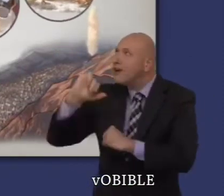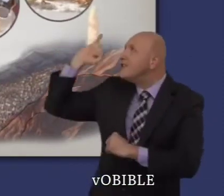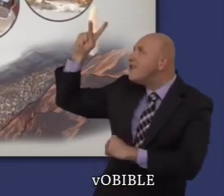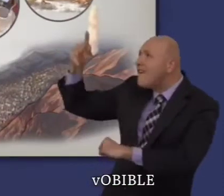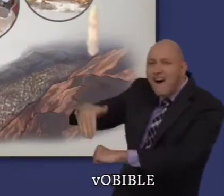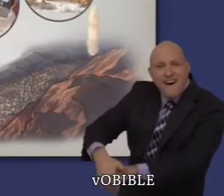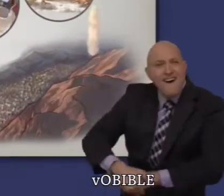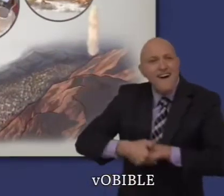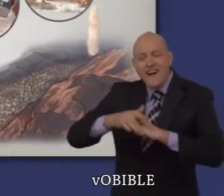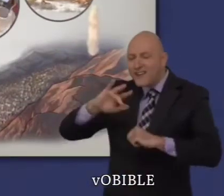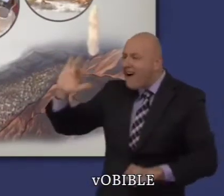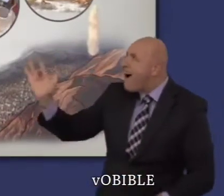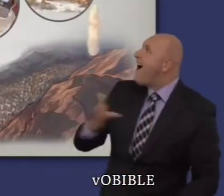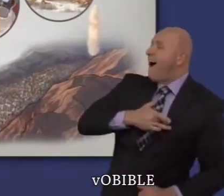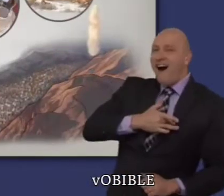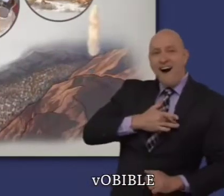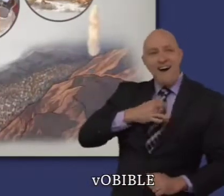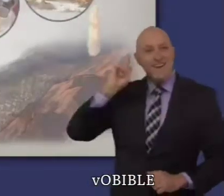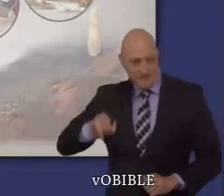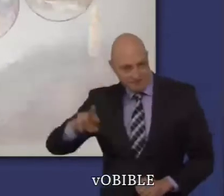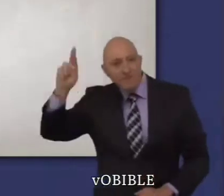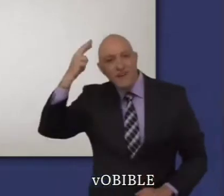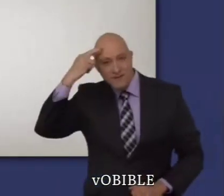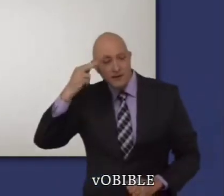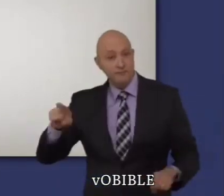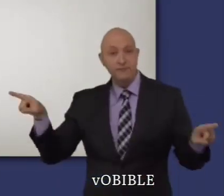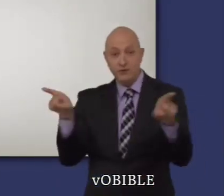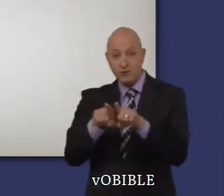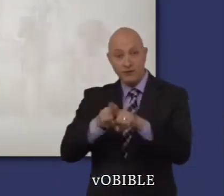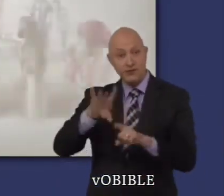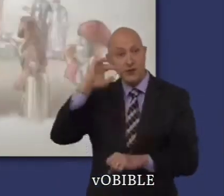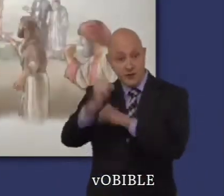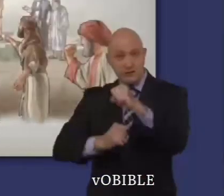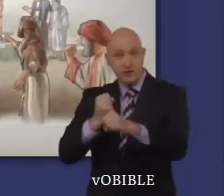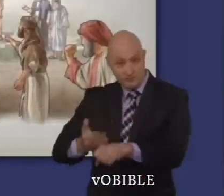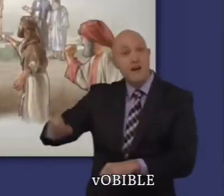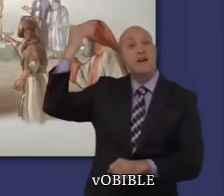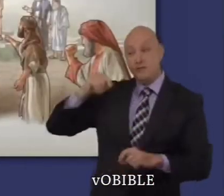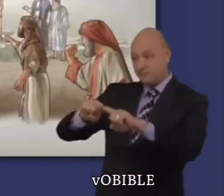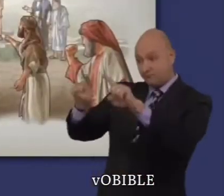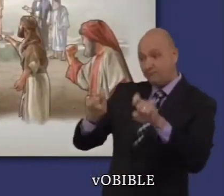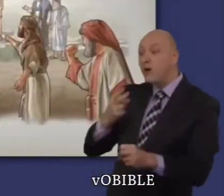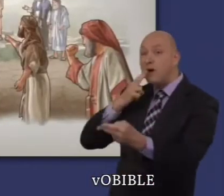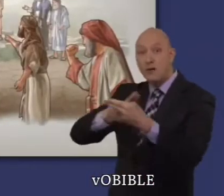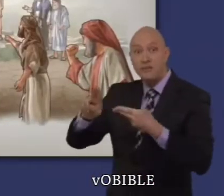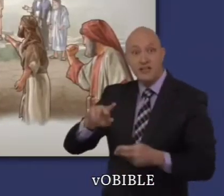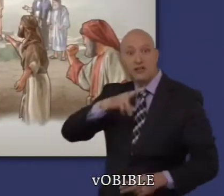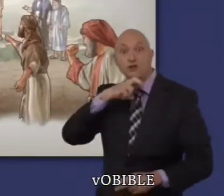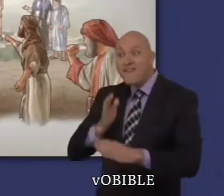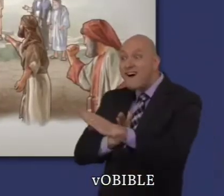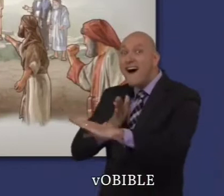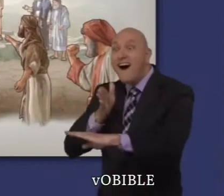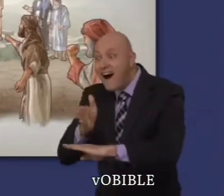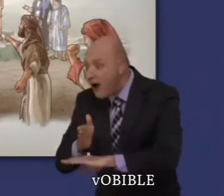se souvenir de ce que Jéhovah a fait pour eux. Par exemple, Moïse leur rappelle que Jéhovah a fait disparaître la